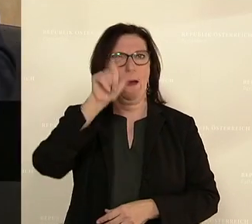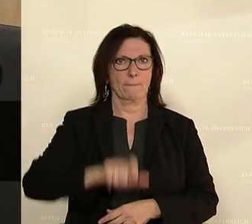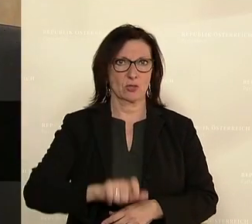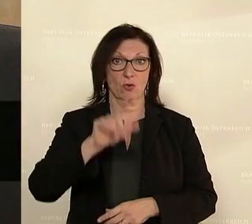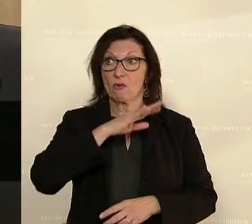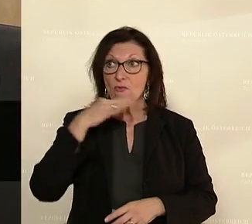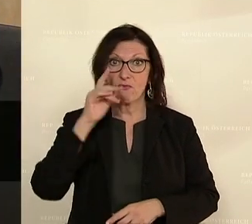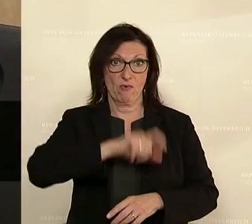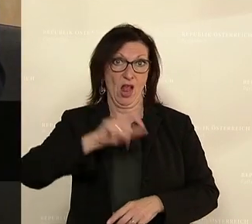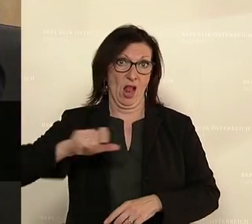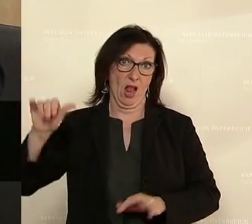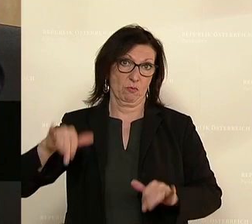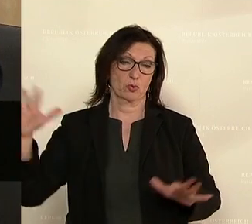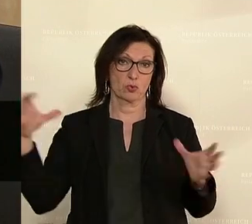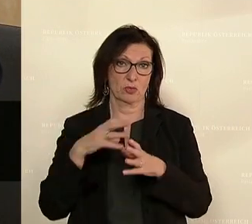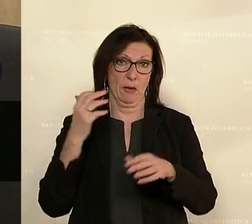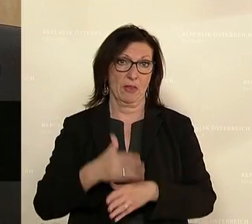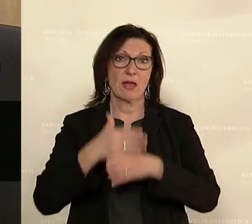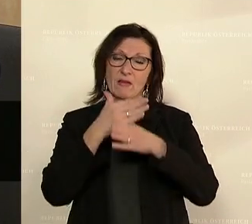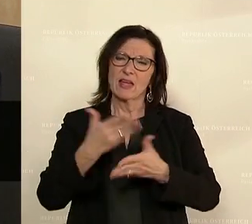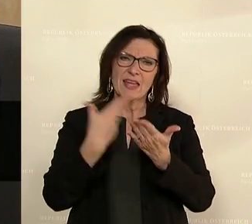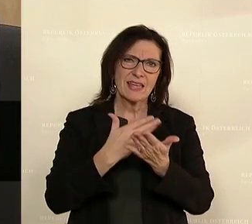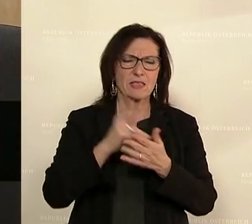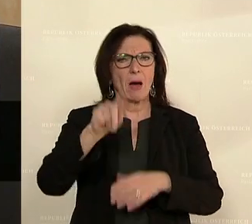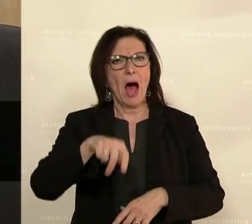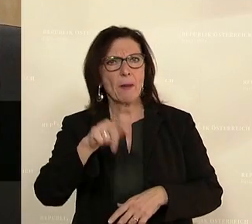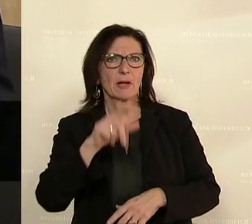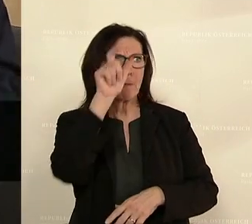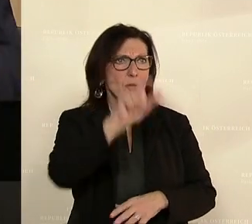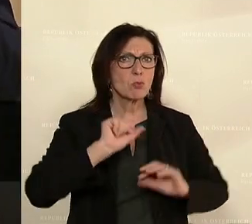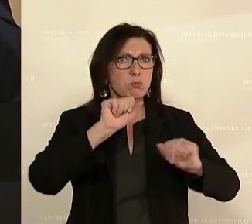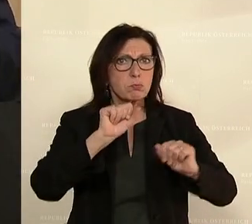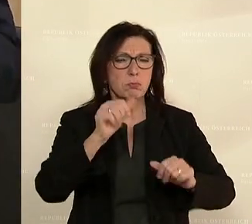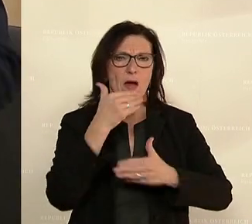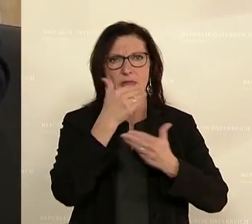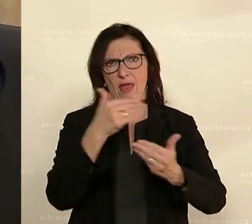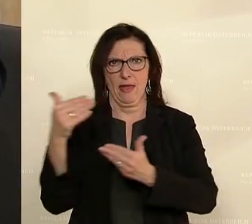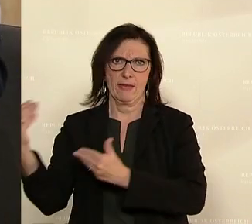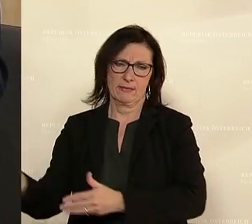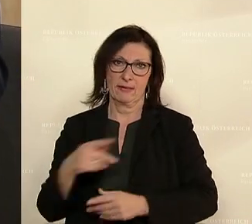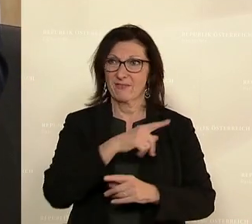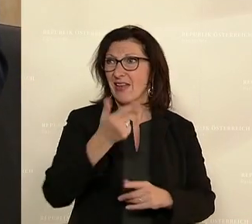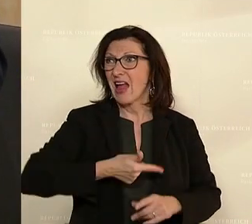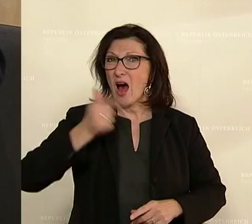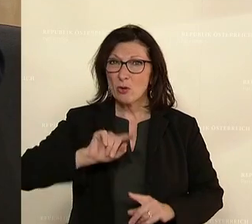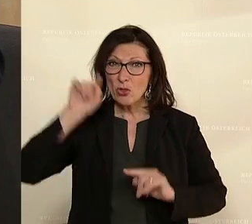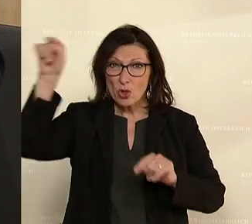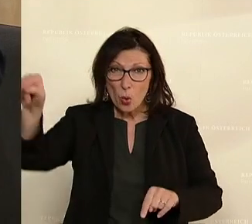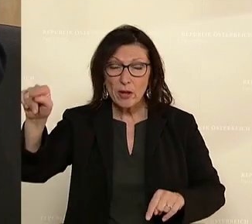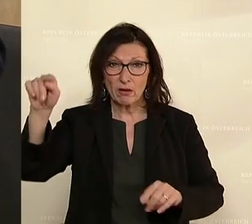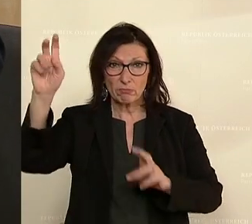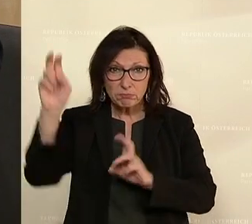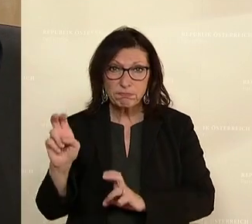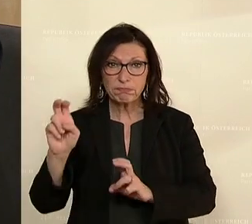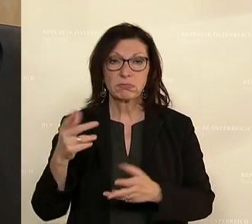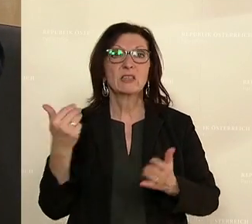auch hier mein Dank an die Damen und Herren Abgeordnete, die sich hier auch persönlich engagieren. Und Sie wissen, wenn Sie im Ausland sind, unsere